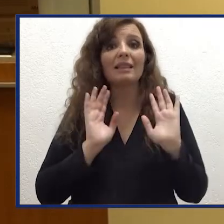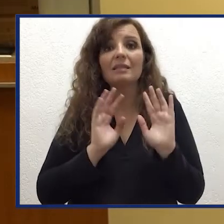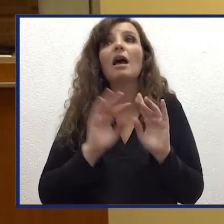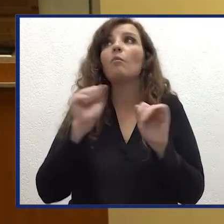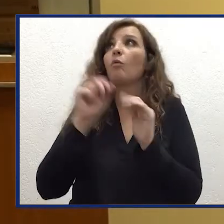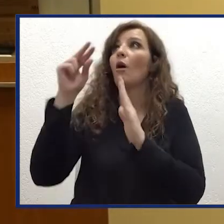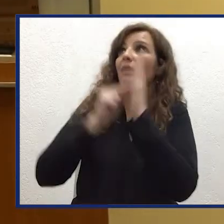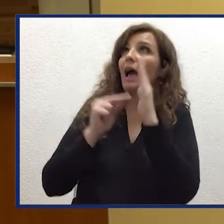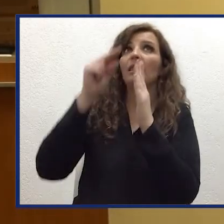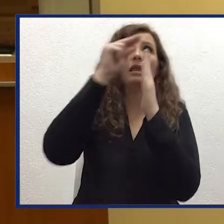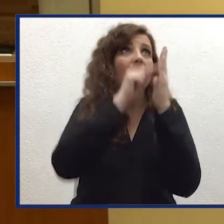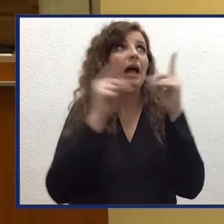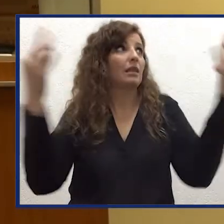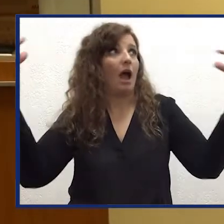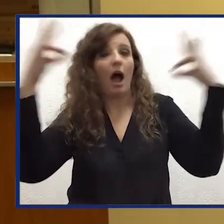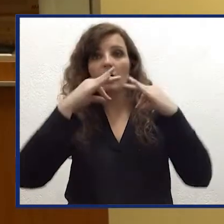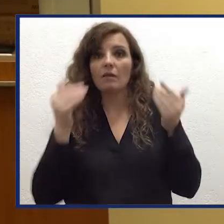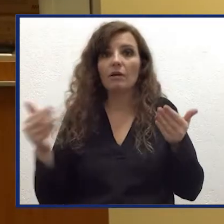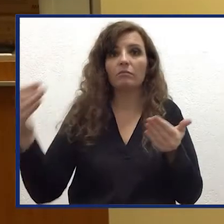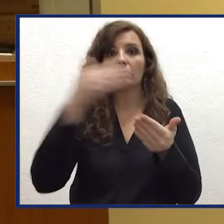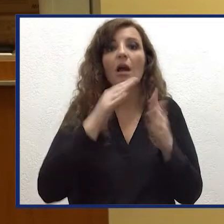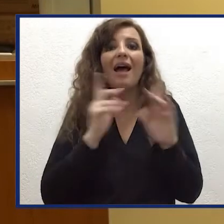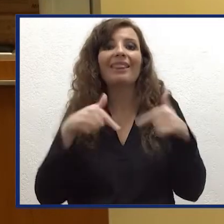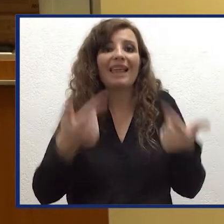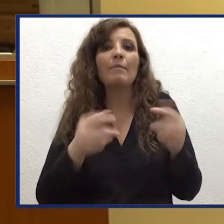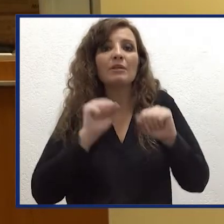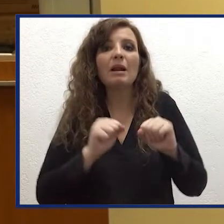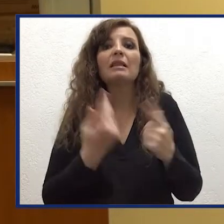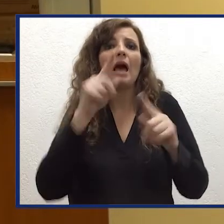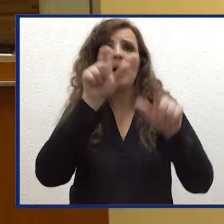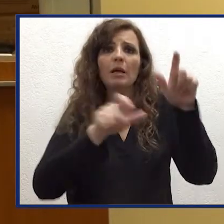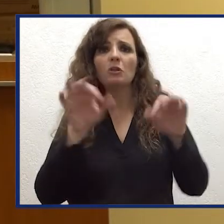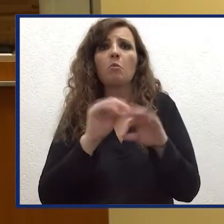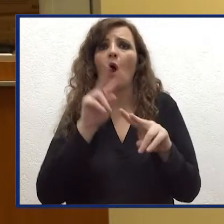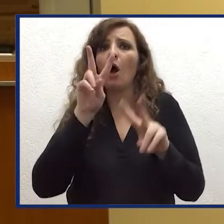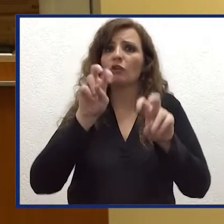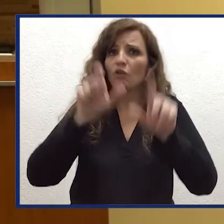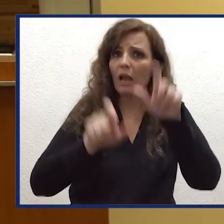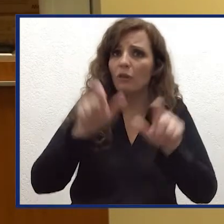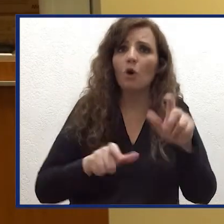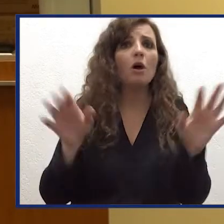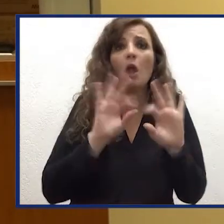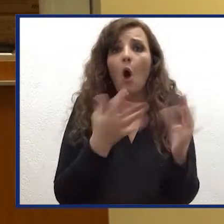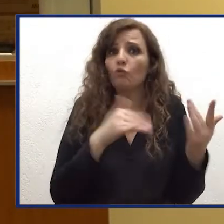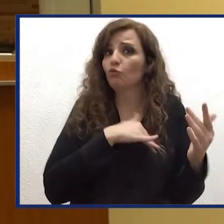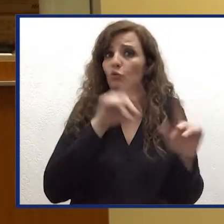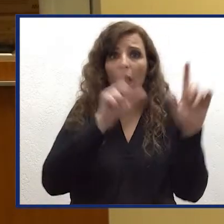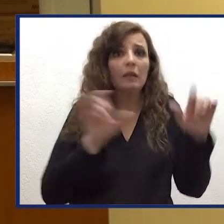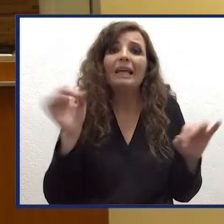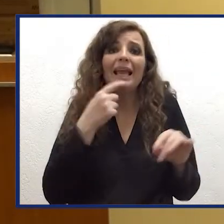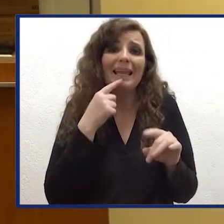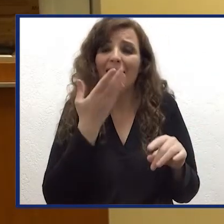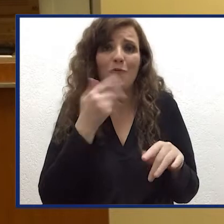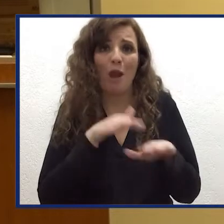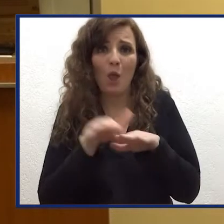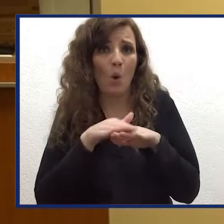dati Sentinel-2 e l'ANSAT-8 per consentire agli utenti, possono essere ricercatori ma anche semplici utenti, come